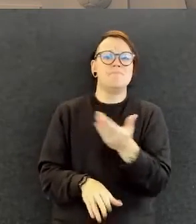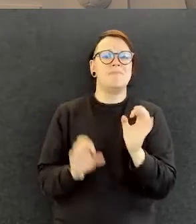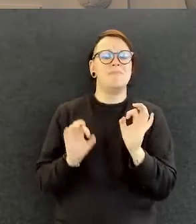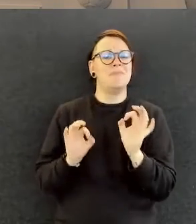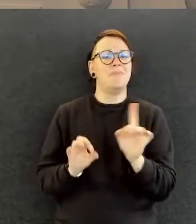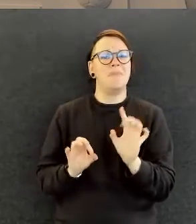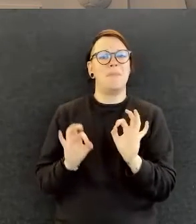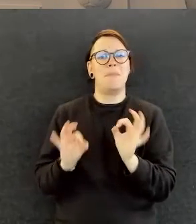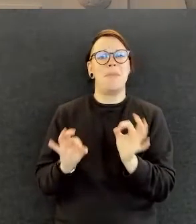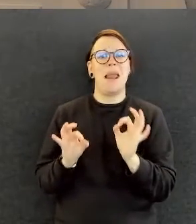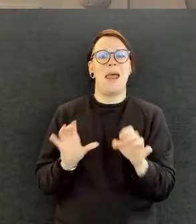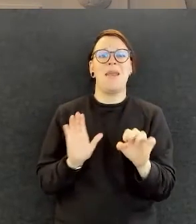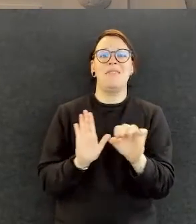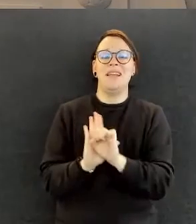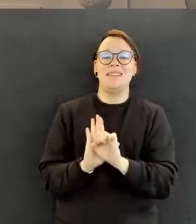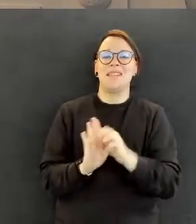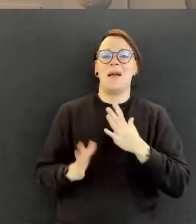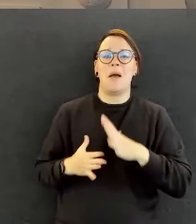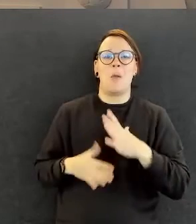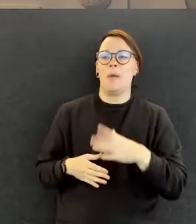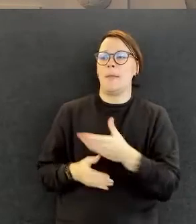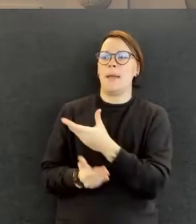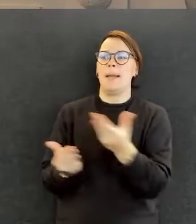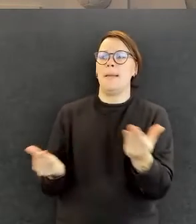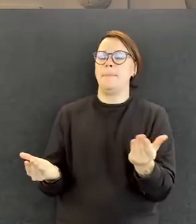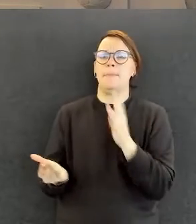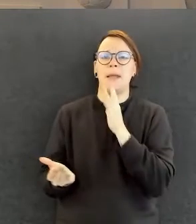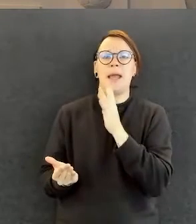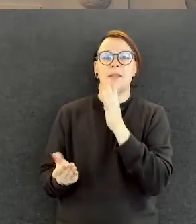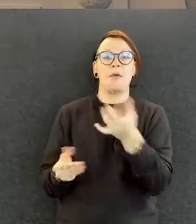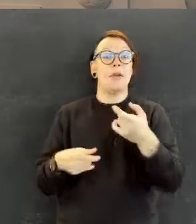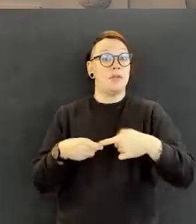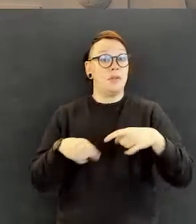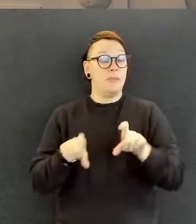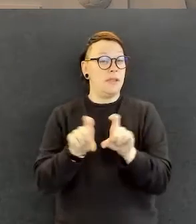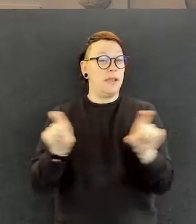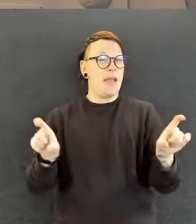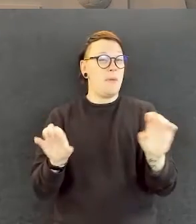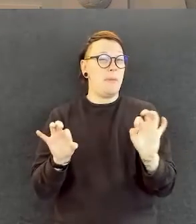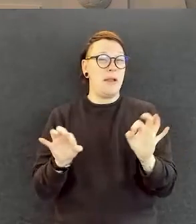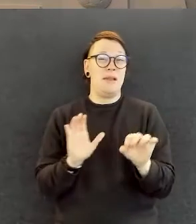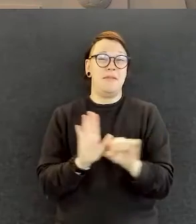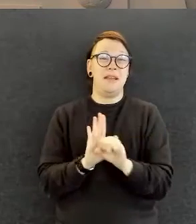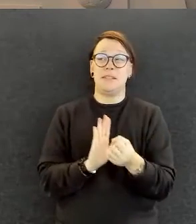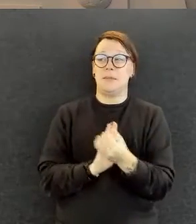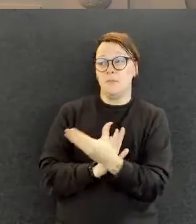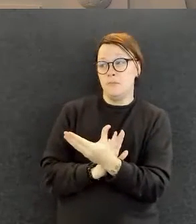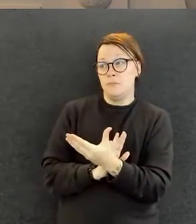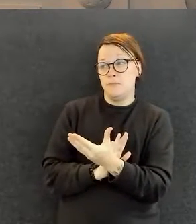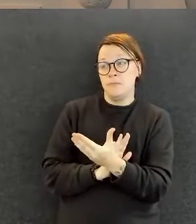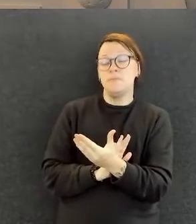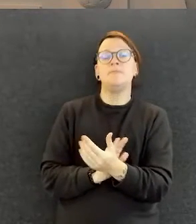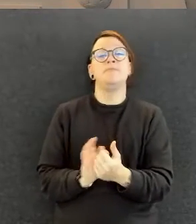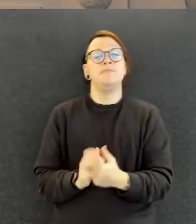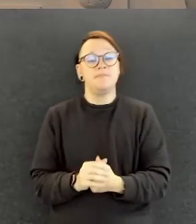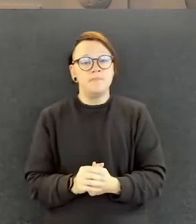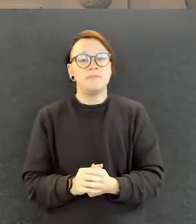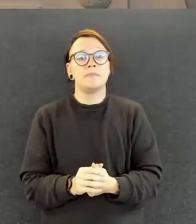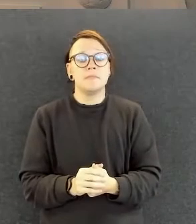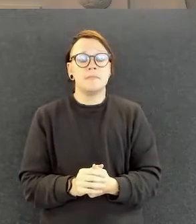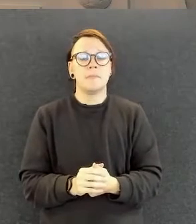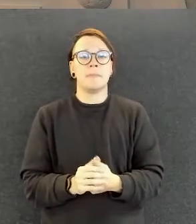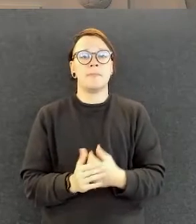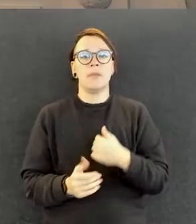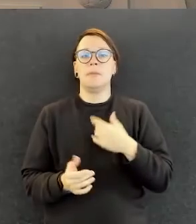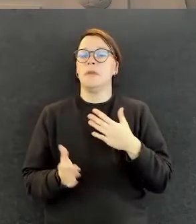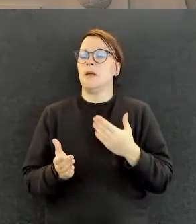viesti, minkä sä haluaisit muihin järjestöihin välittää tästä teemasta? No siis ylipäätään kannustaisin siihen, että mietitään sitä työyhteisön